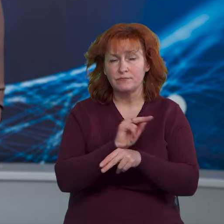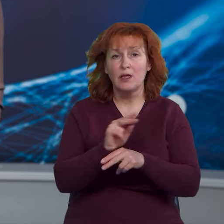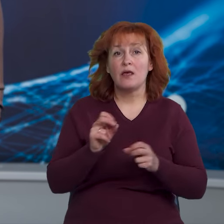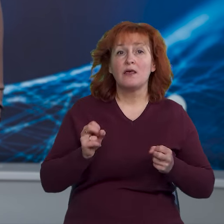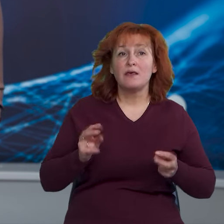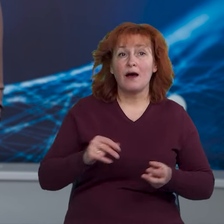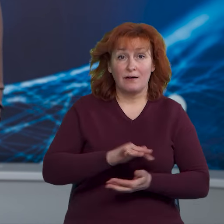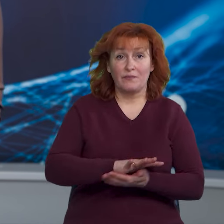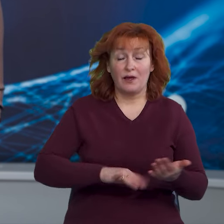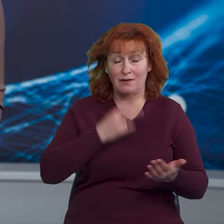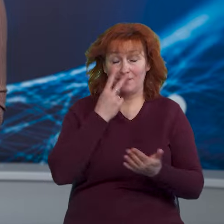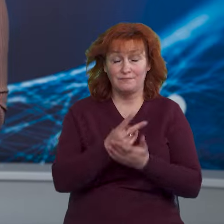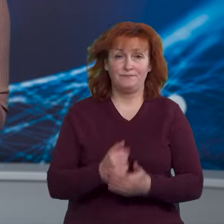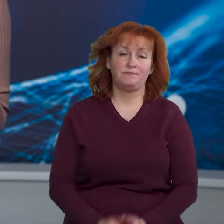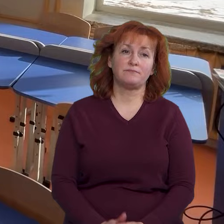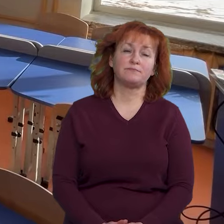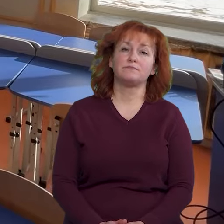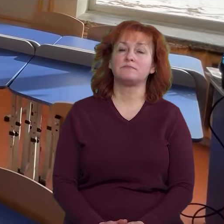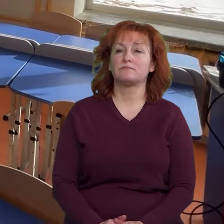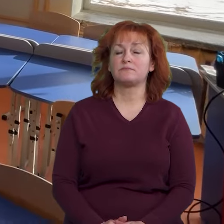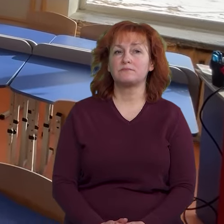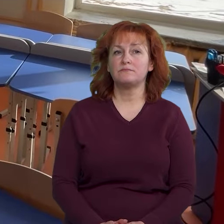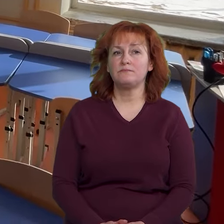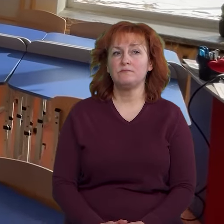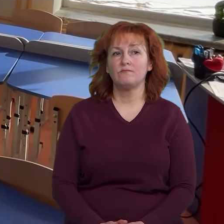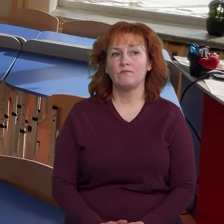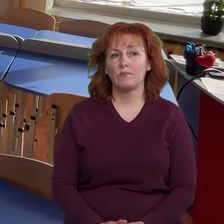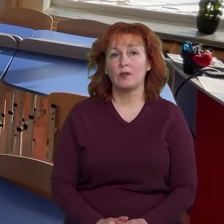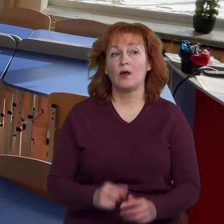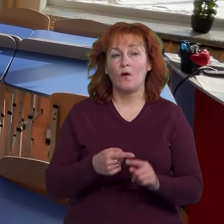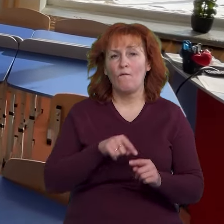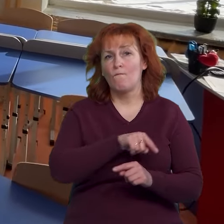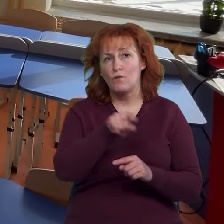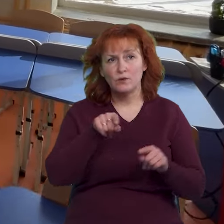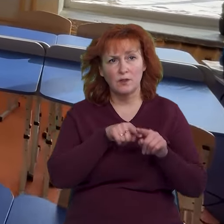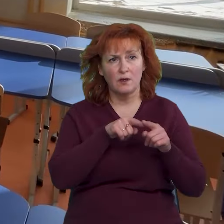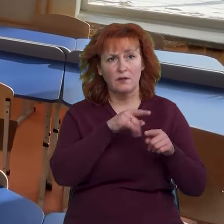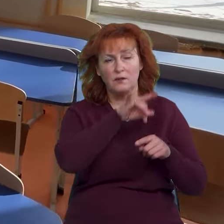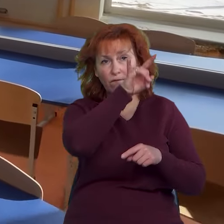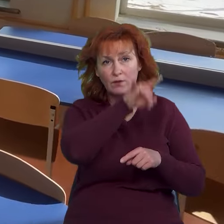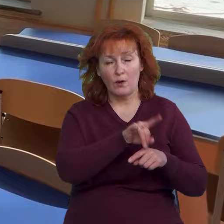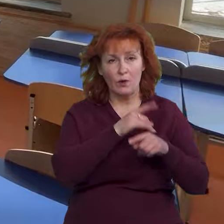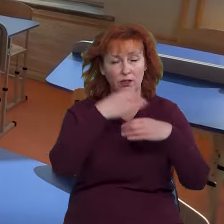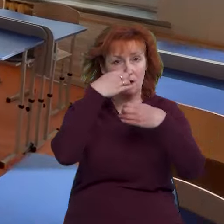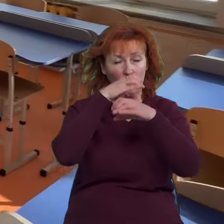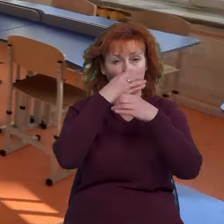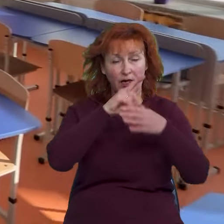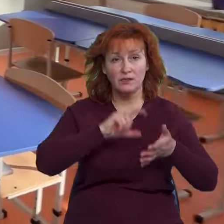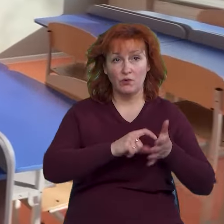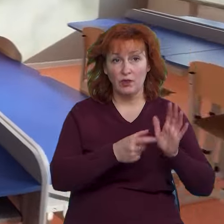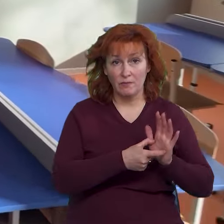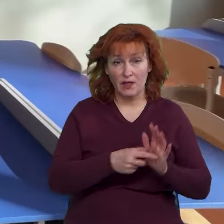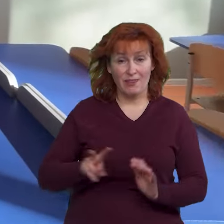та ресурси для відновлення – дивіться далі. Приліт саме відбувся вікно в лаборантську кімнату.